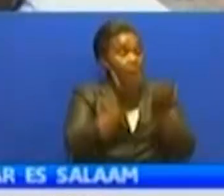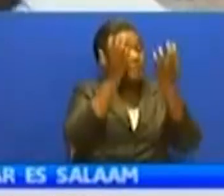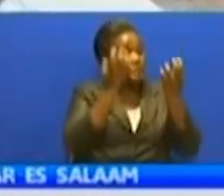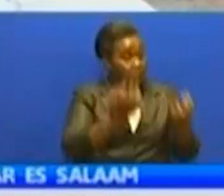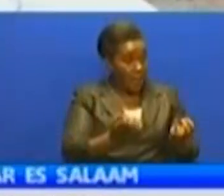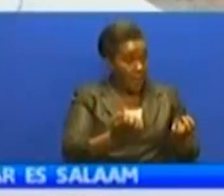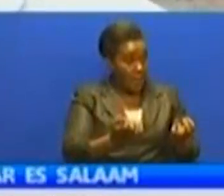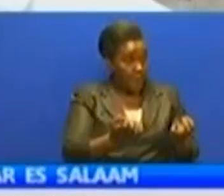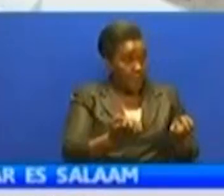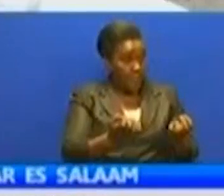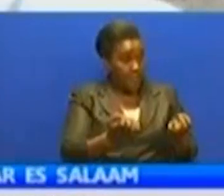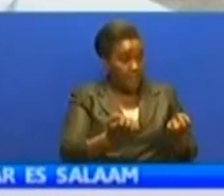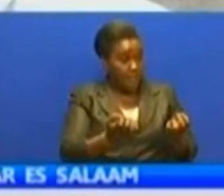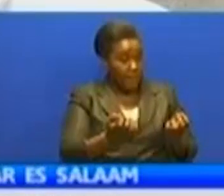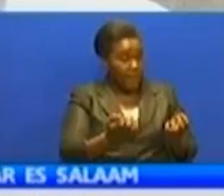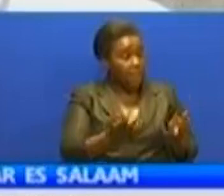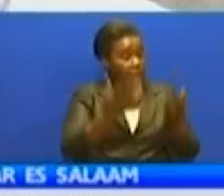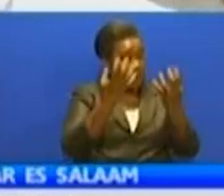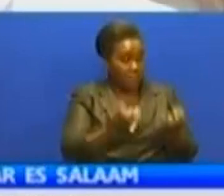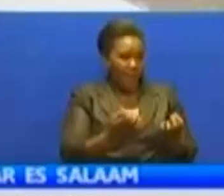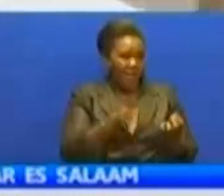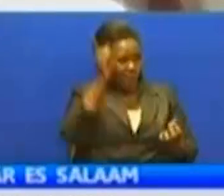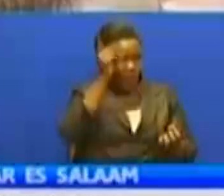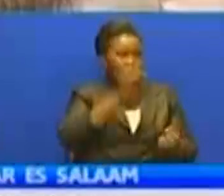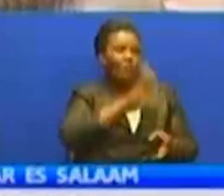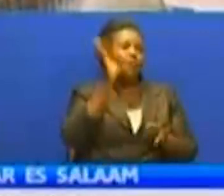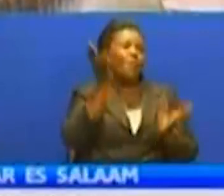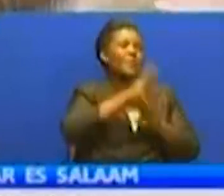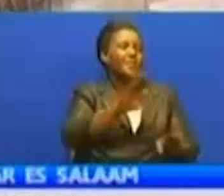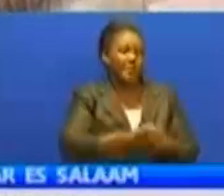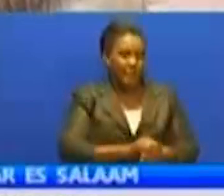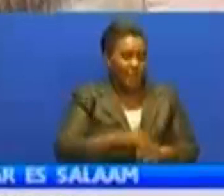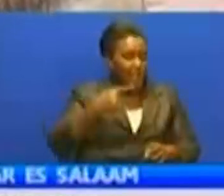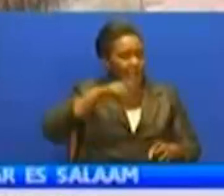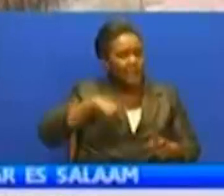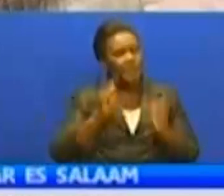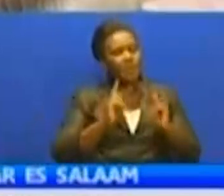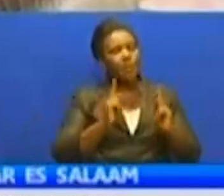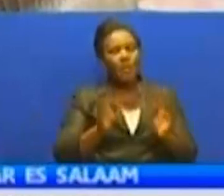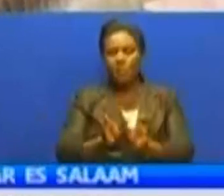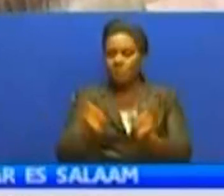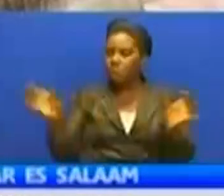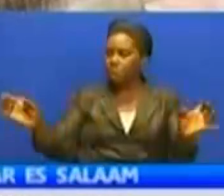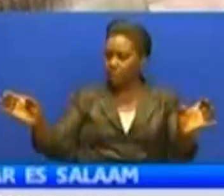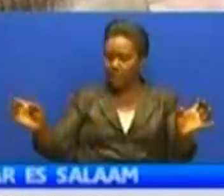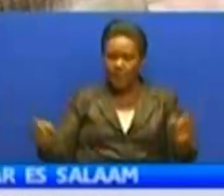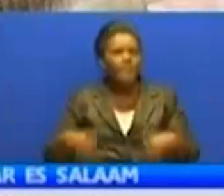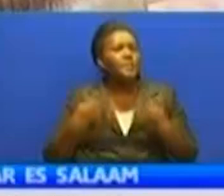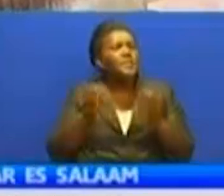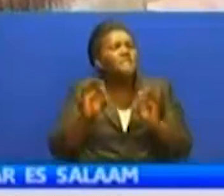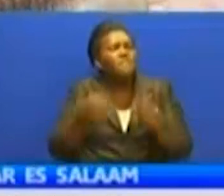ni bahati mbaya tuumekuja na ni lakini ungekuta hapa, tunawatenga. Kwa mba hui ya na mimba kubwa hafai. Lakini nyama hiyo,